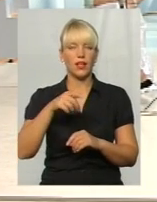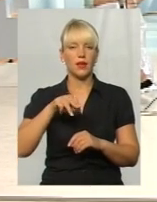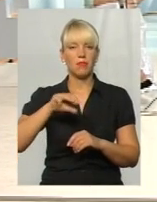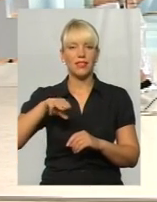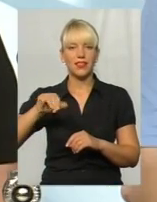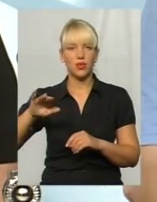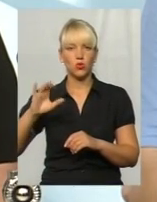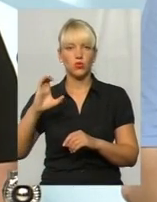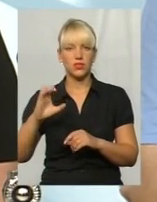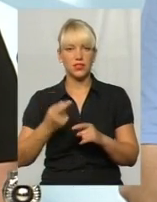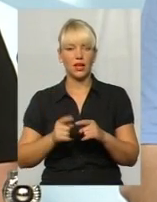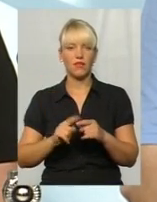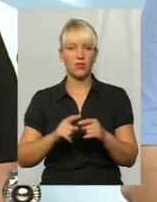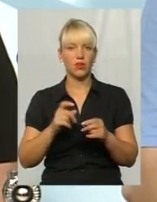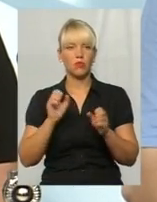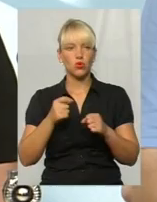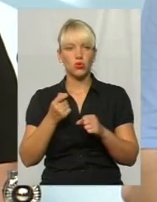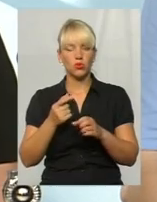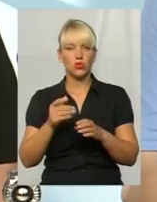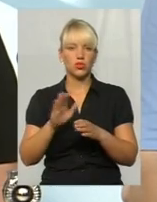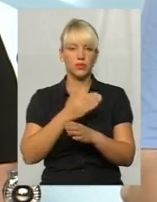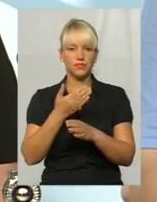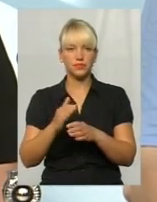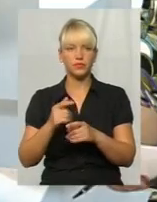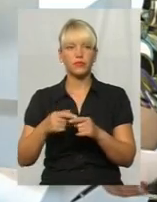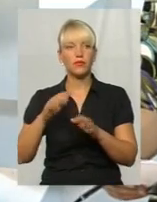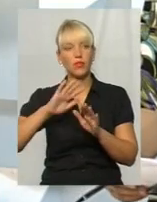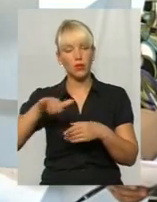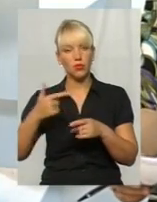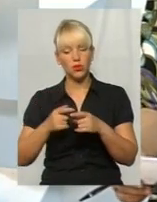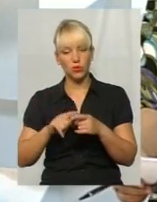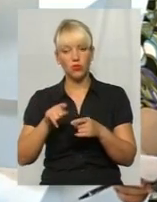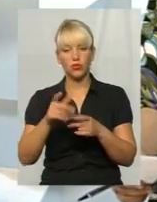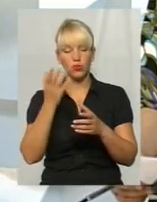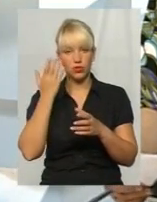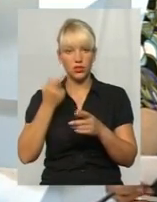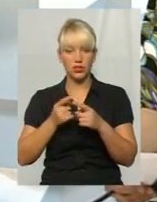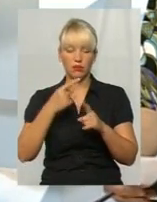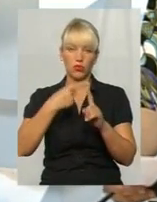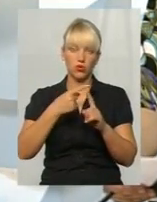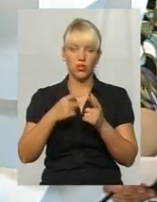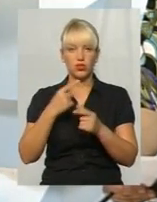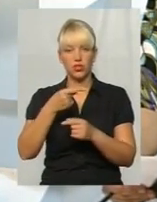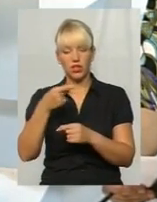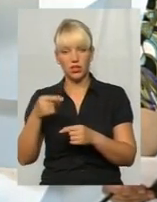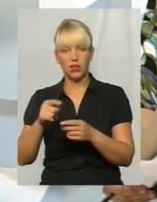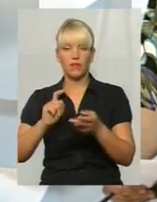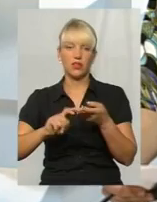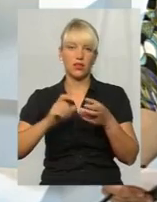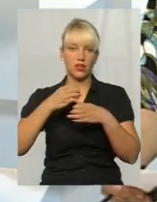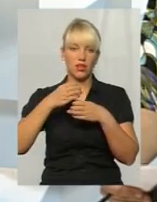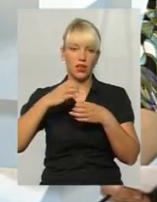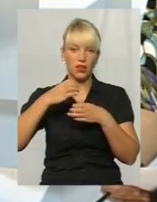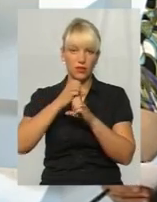інформація, але все рівно зможе трошки відсіяти. Після того, як отримується чи позитивний, чи негативний результат, тоді звернутися до лікаря за